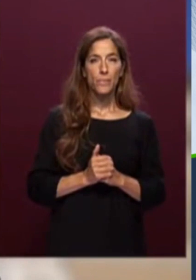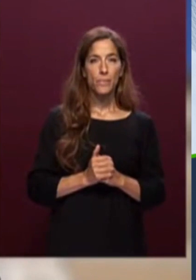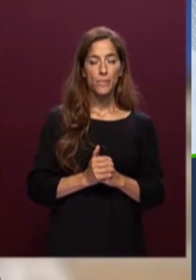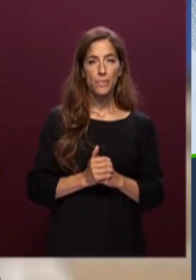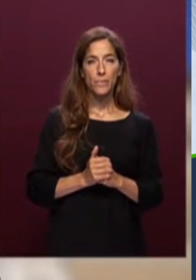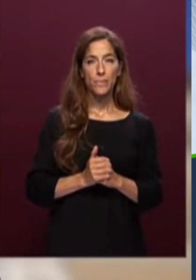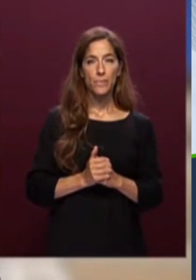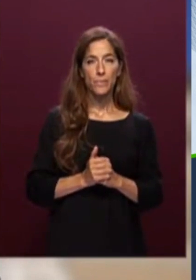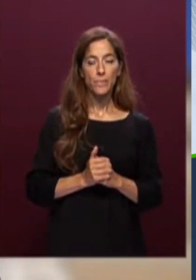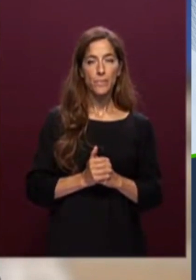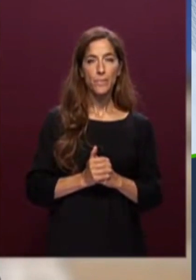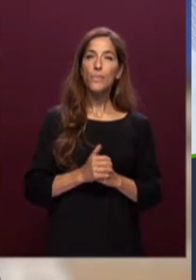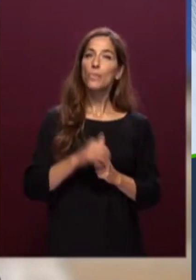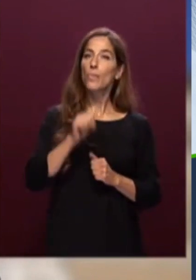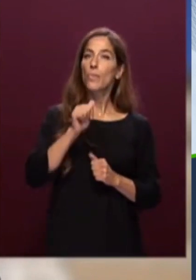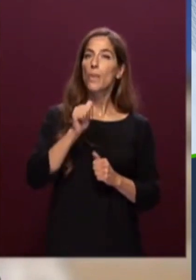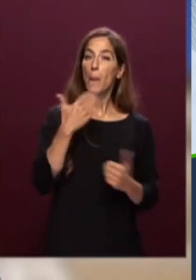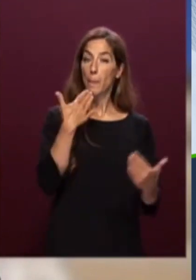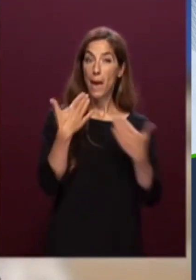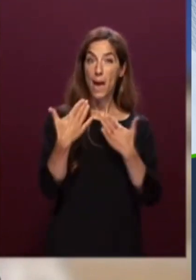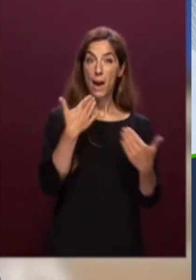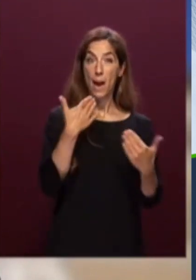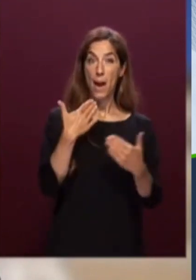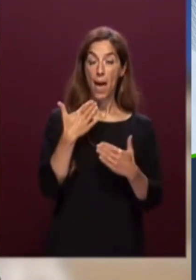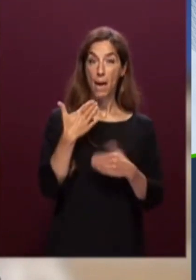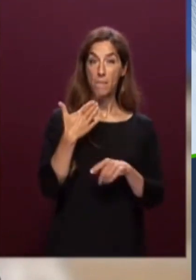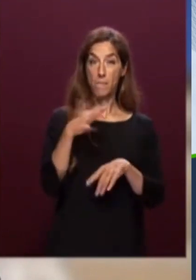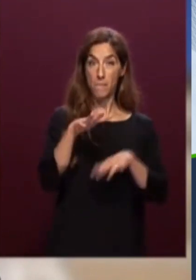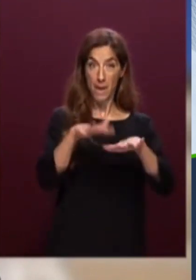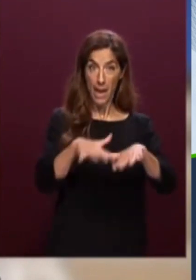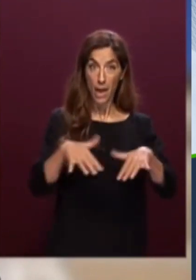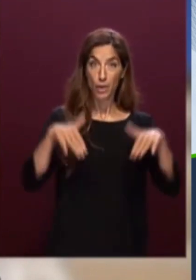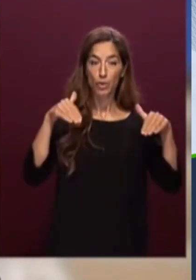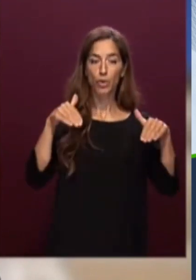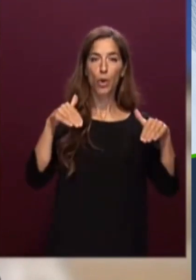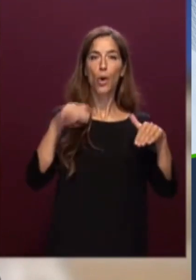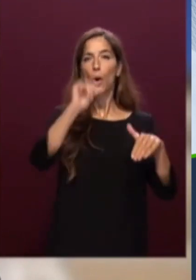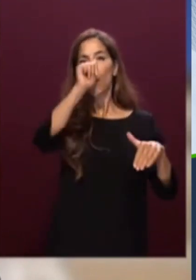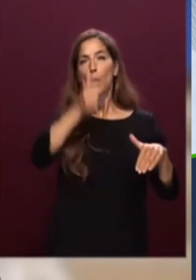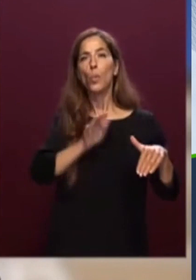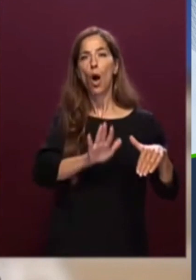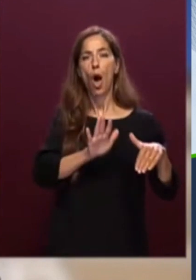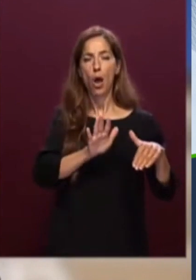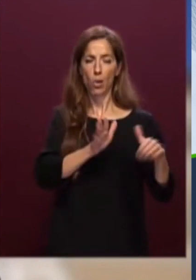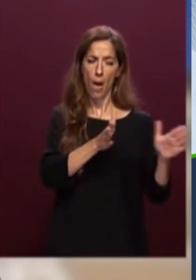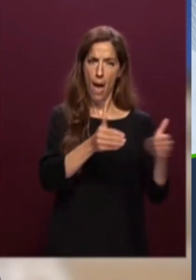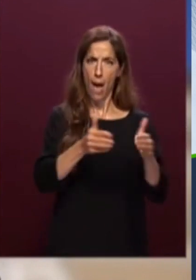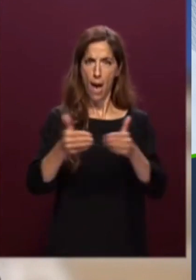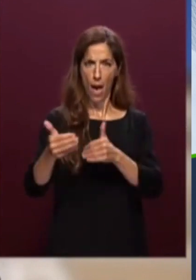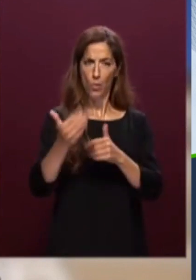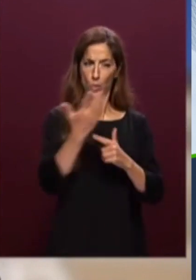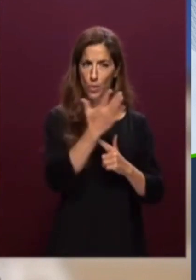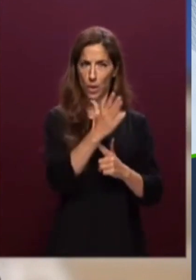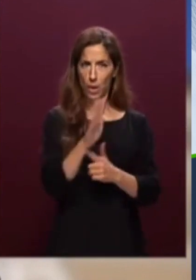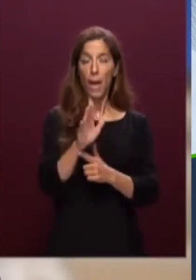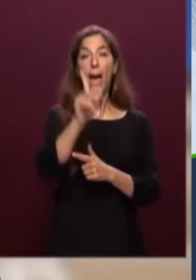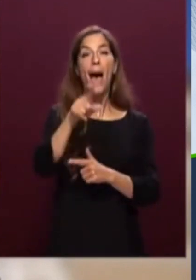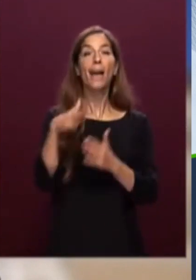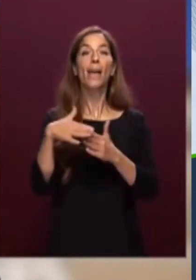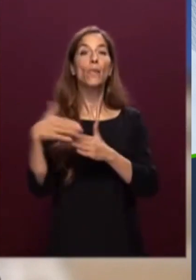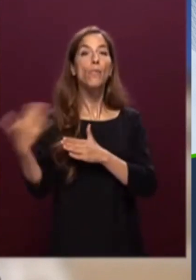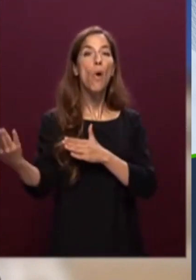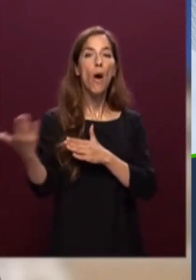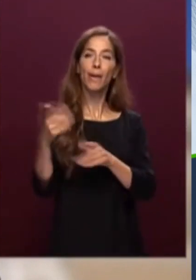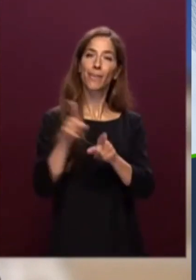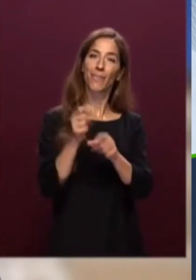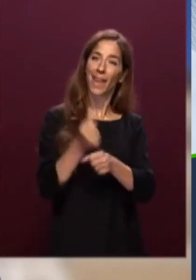il ruolo del Parlamento sia all'interno delle aule che nella rappresentanza esterna non deve prescindere dalla